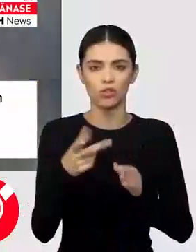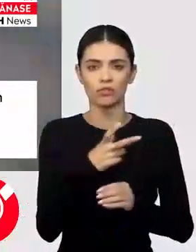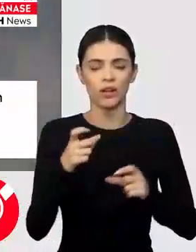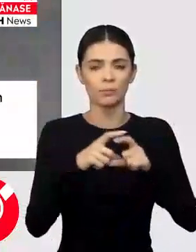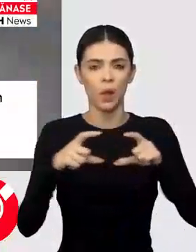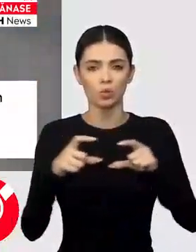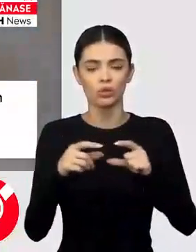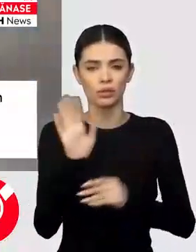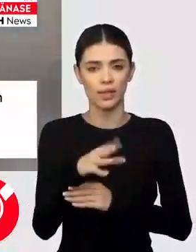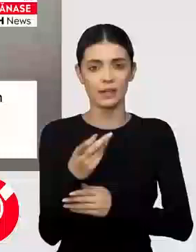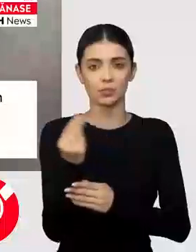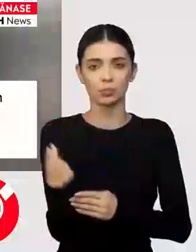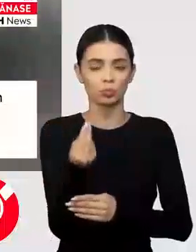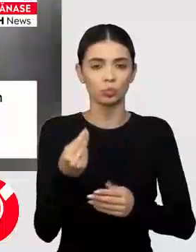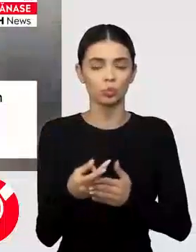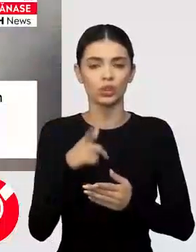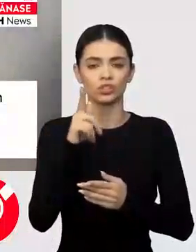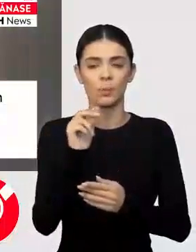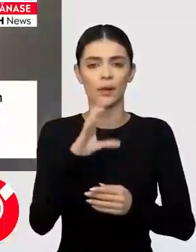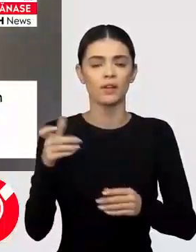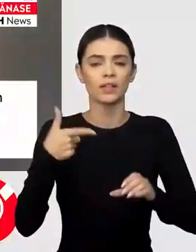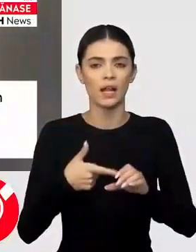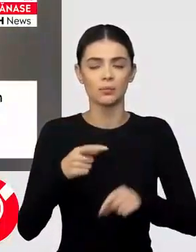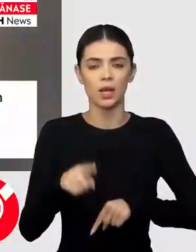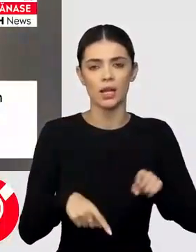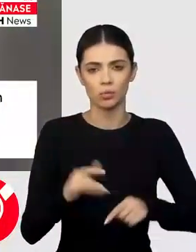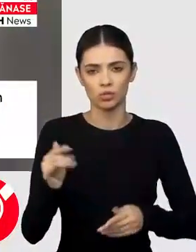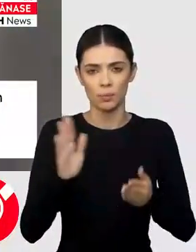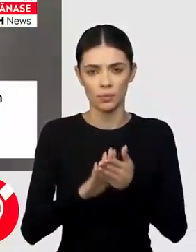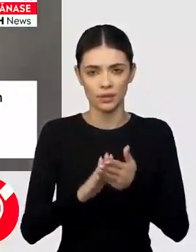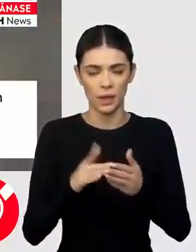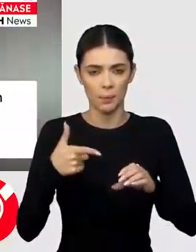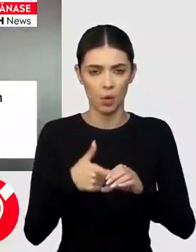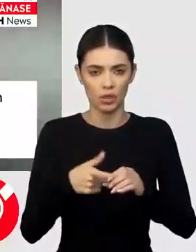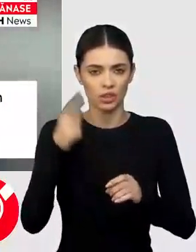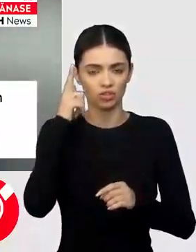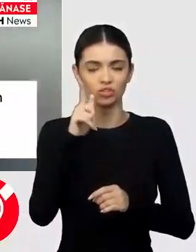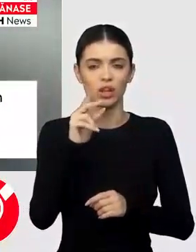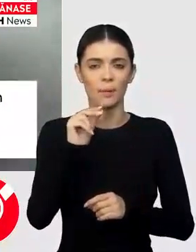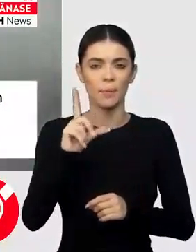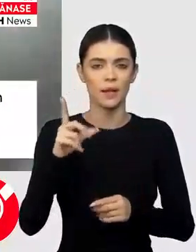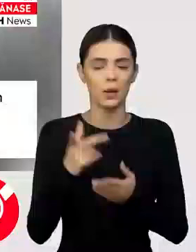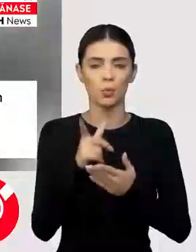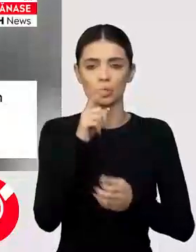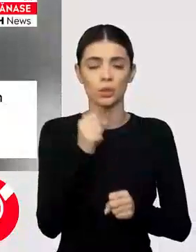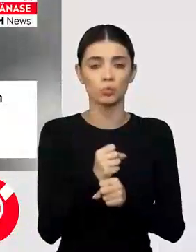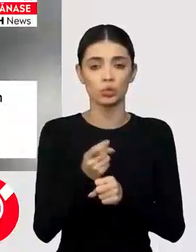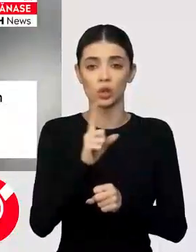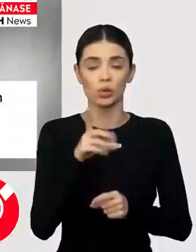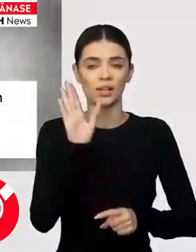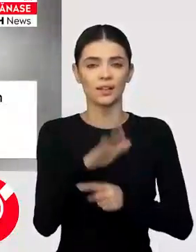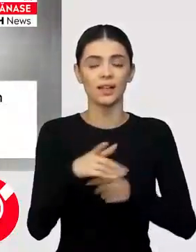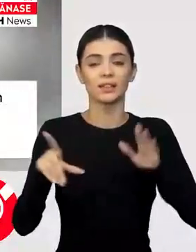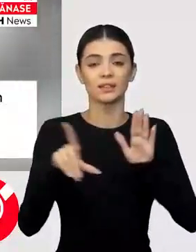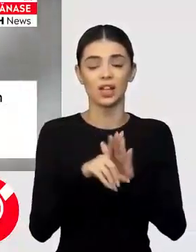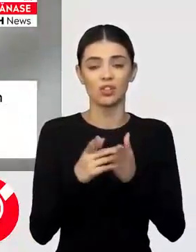privind derularea operațiilor de alimentare, transport și depozitare de compulsiv de la GPL, la punctul de lucru neautorizat